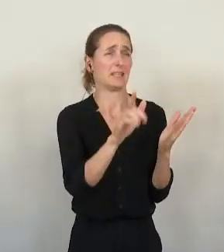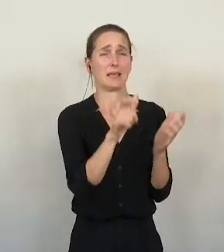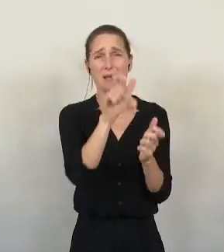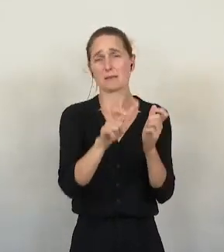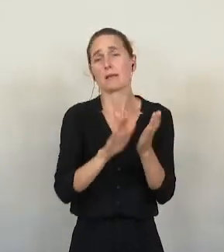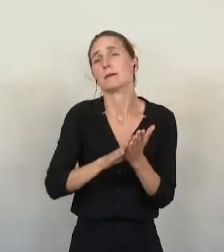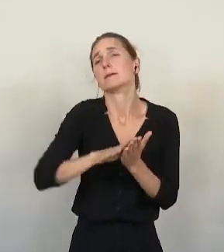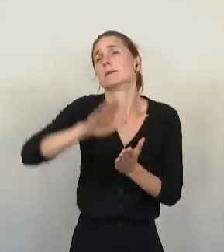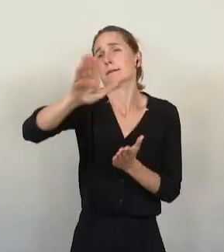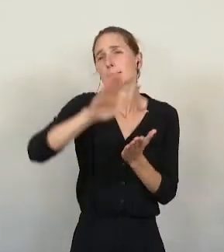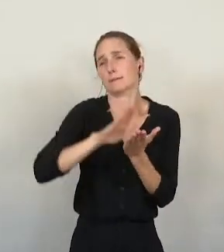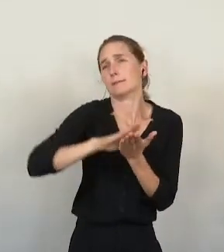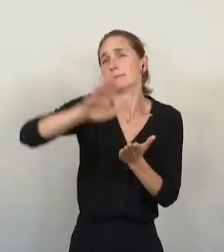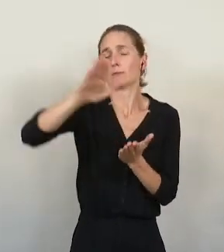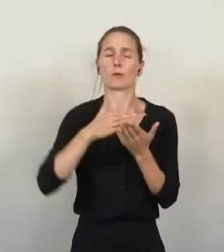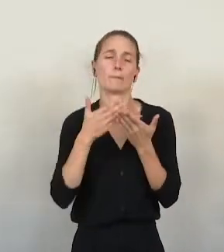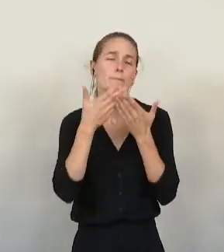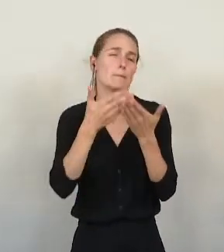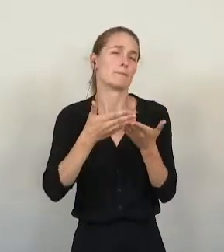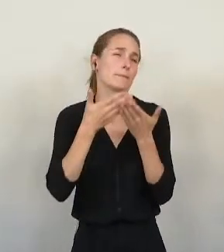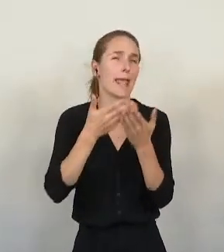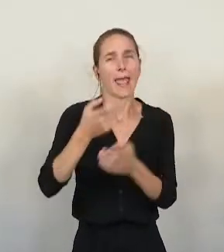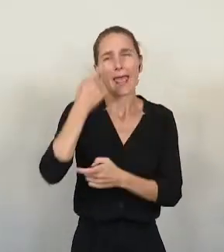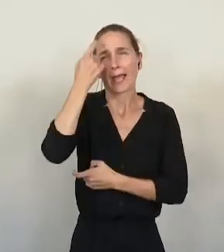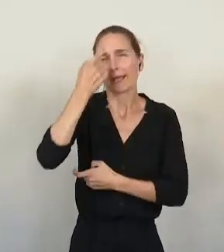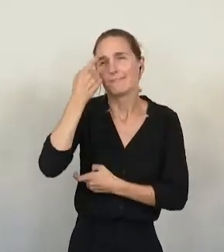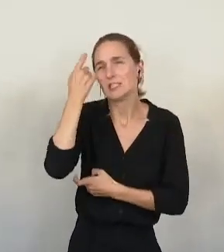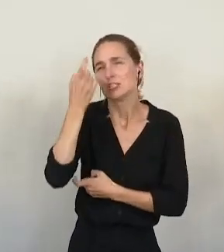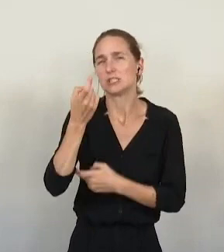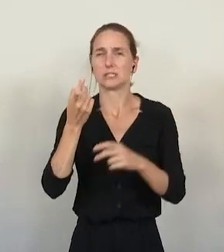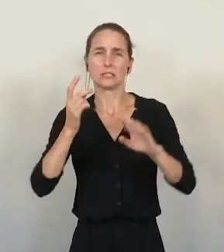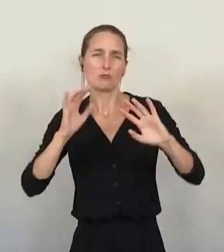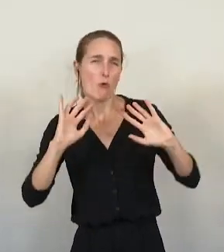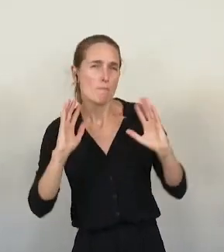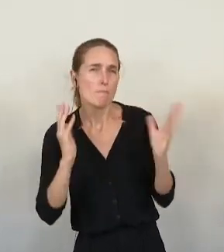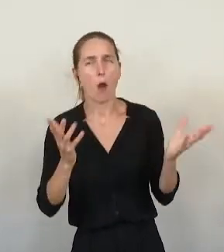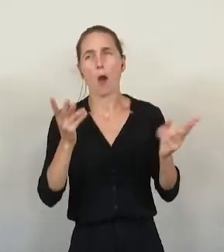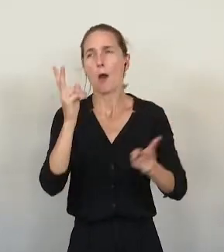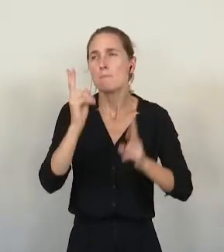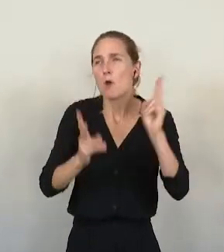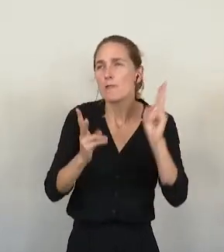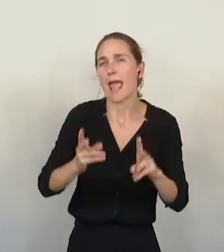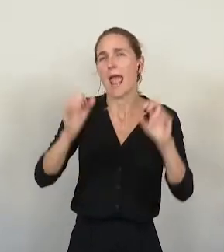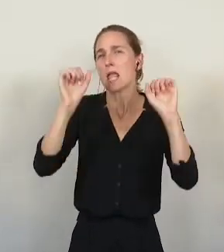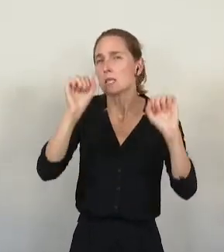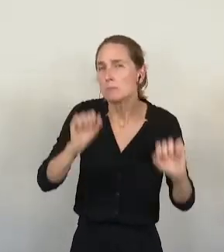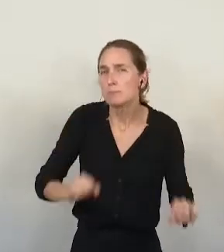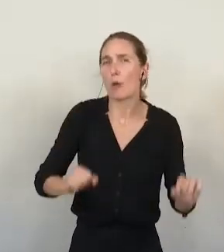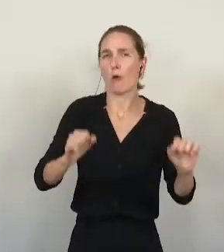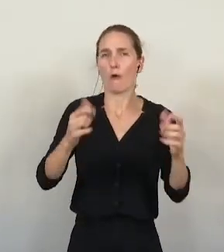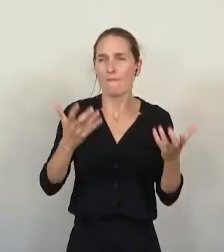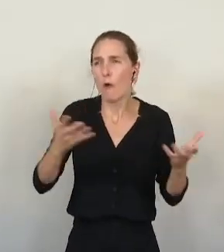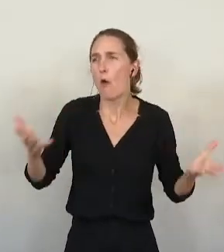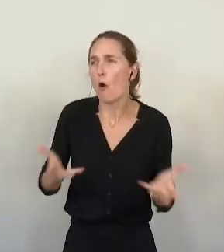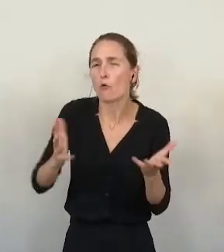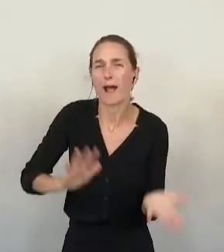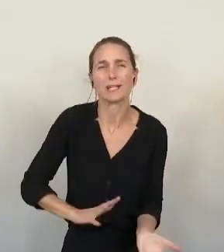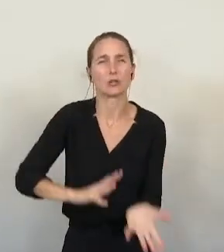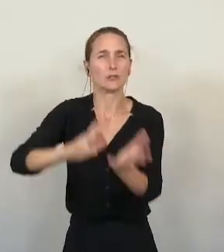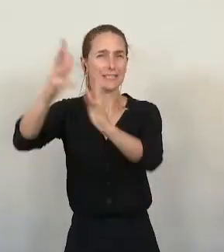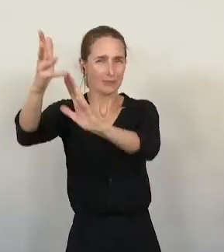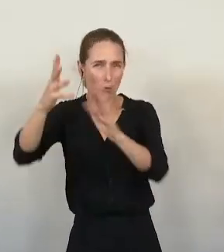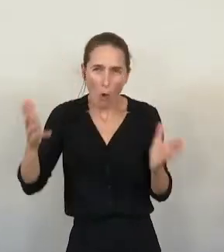étudiez la faisabilité, le classique, très classique, amplifiez la transition, favorisez les pratiques,